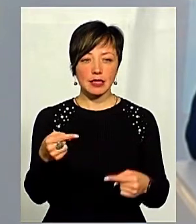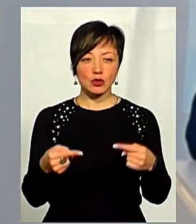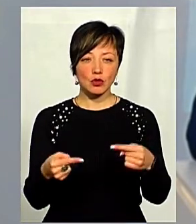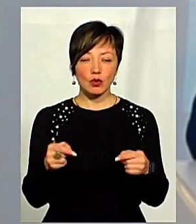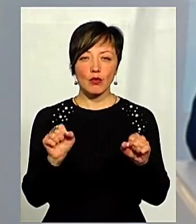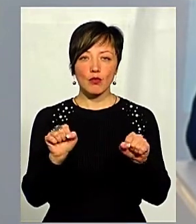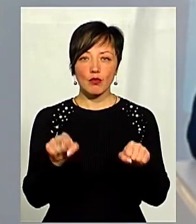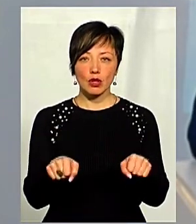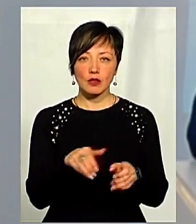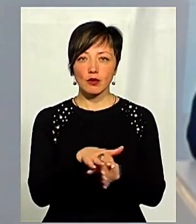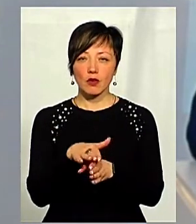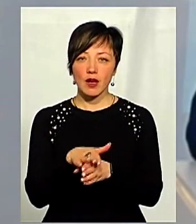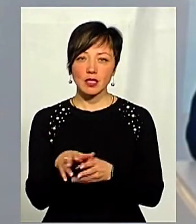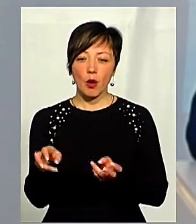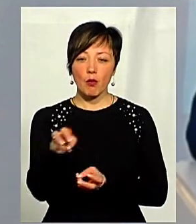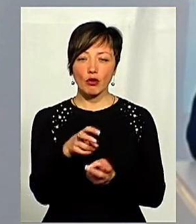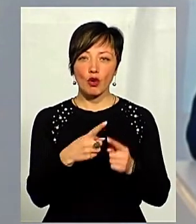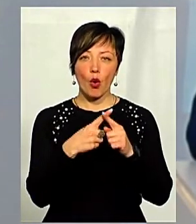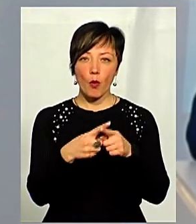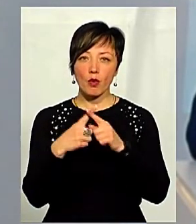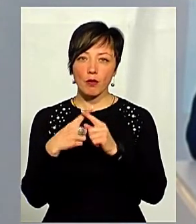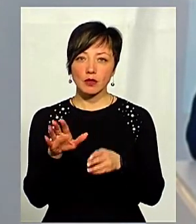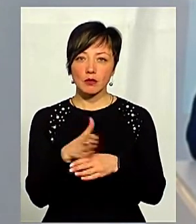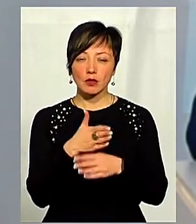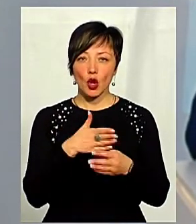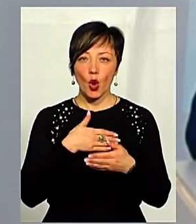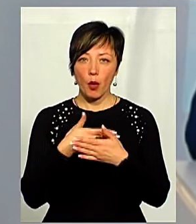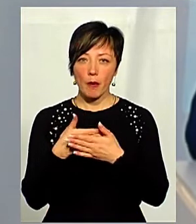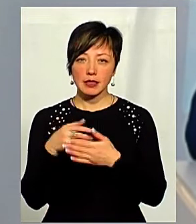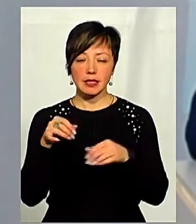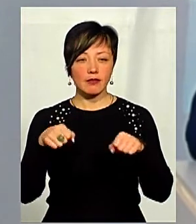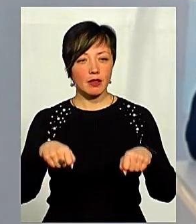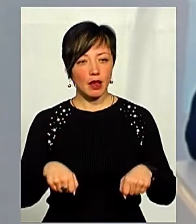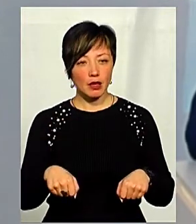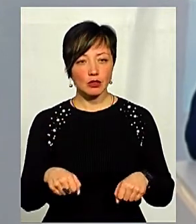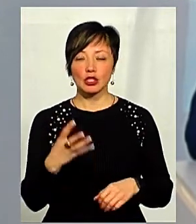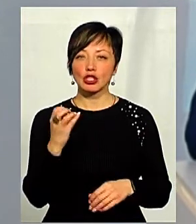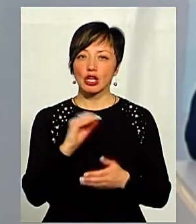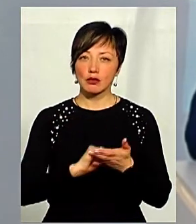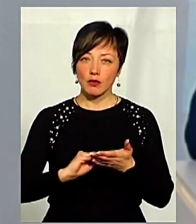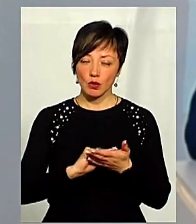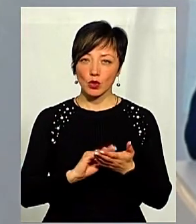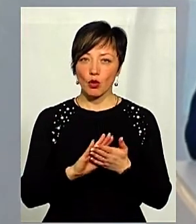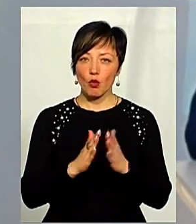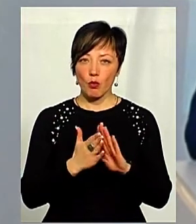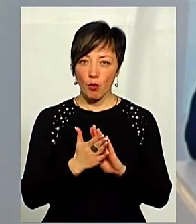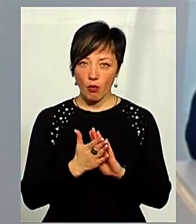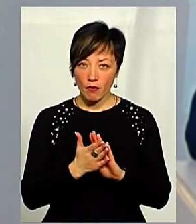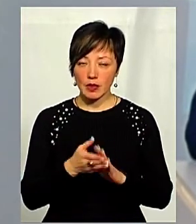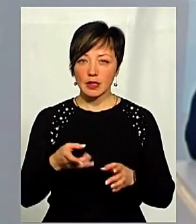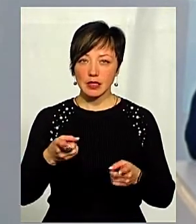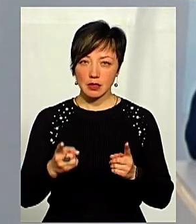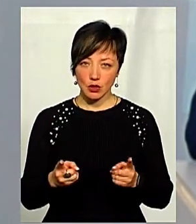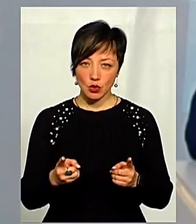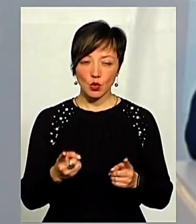де може відбуватися пошук компромісу між громадськістю і владою. Але ще раз підкреслюю за умови, що громадська рада є